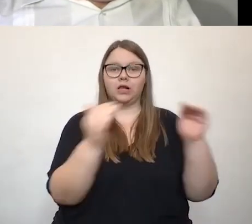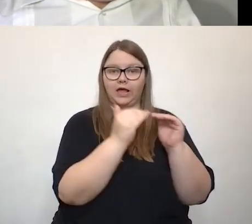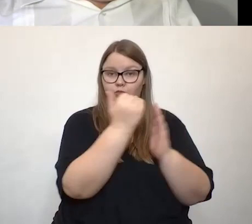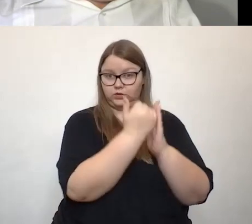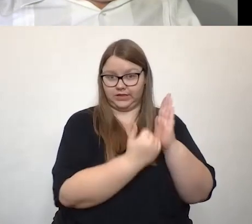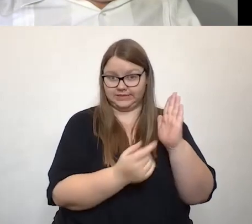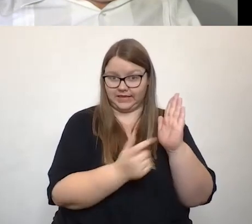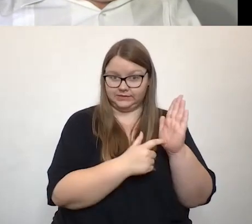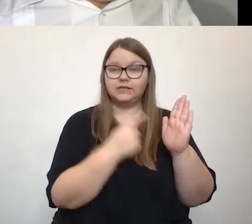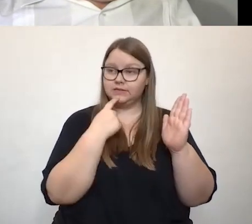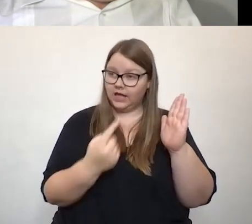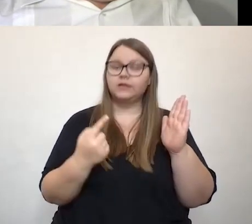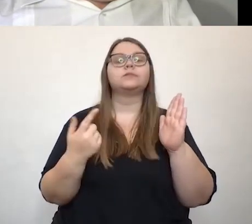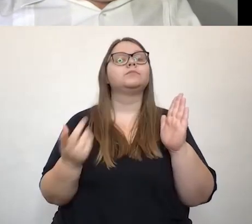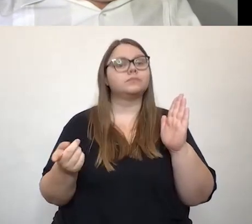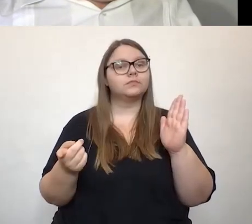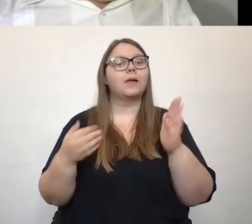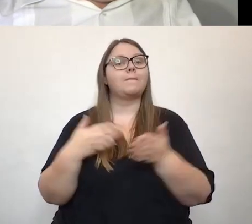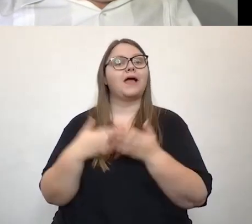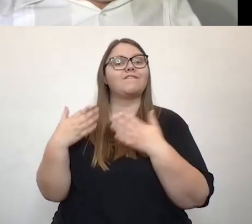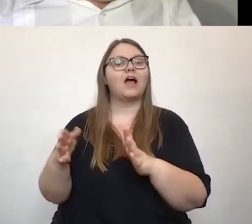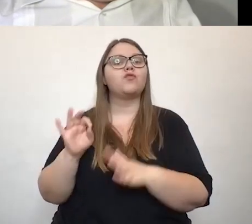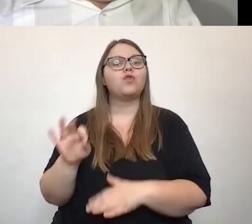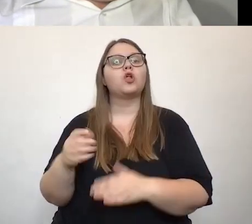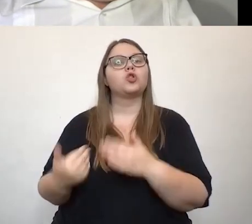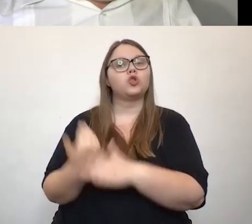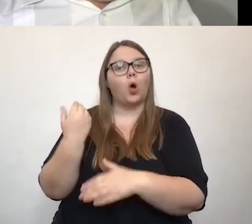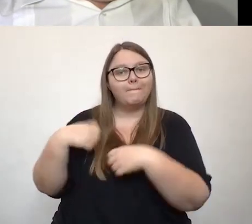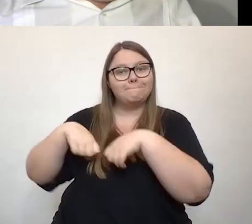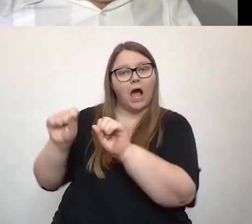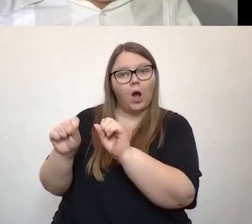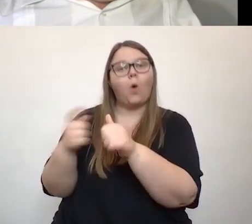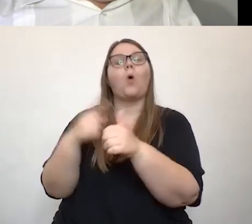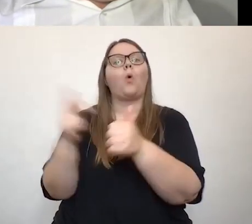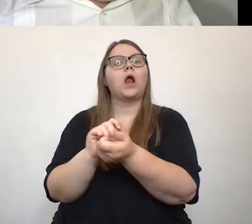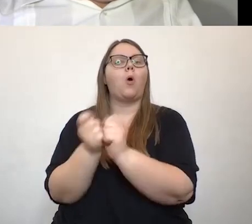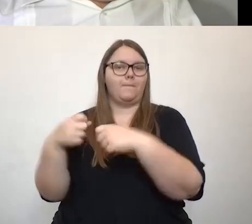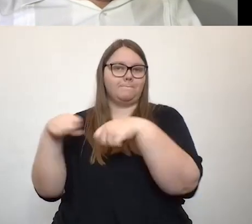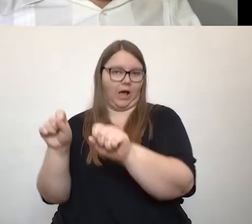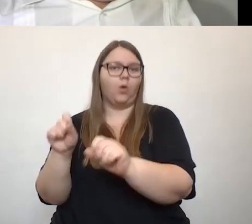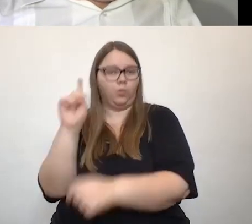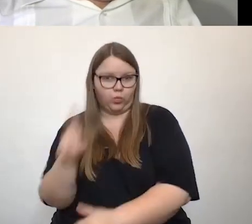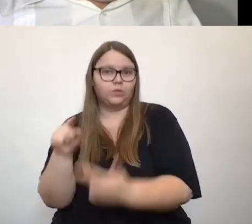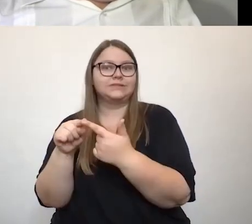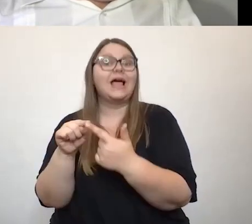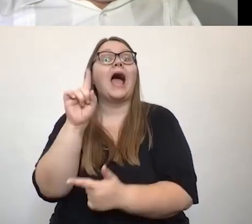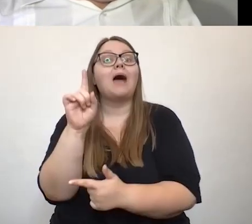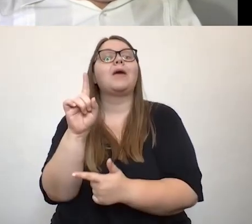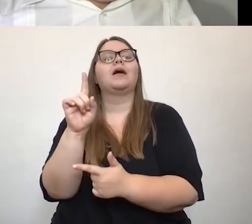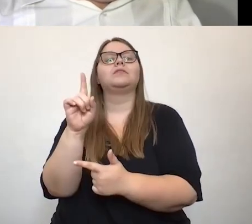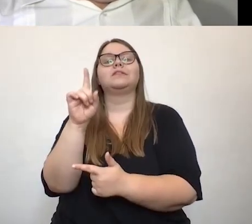vorsieht, die Barrierefreiheit nur für Neubauten oder für Umbauten und das auch nur bei